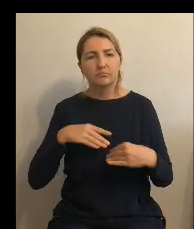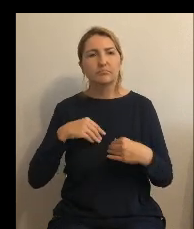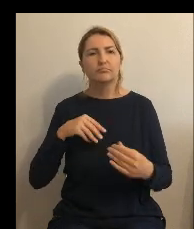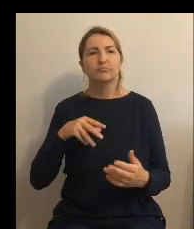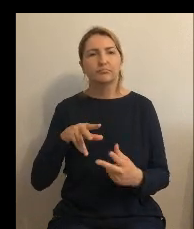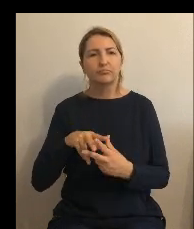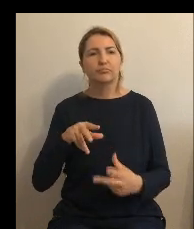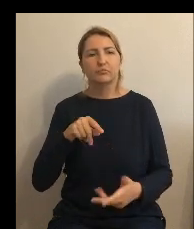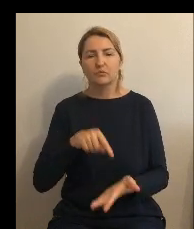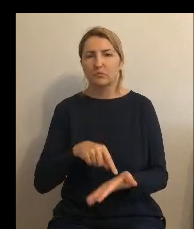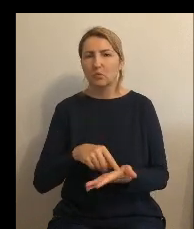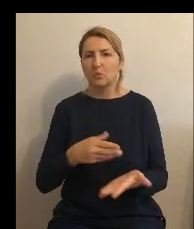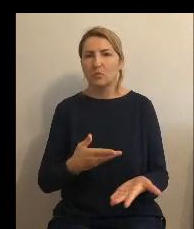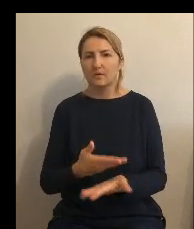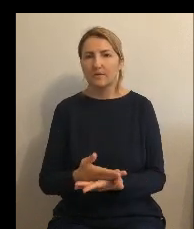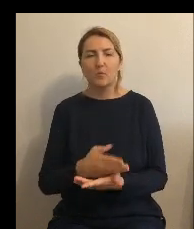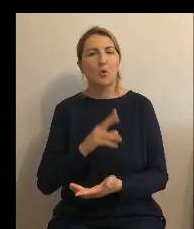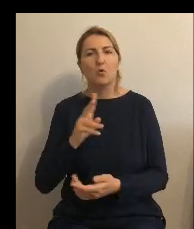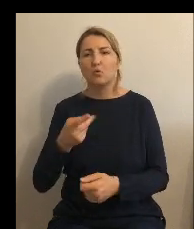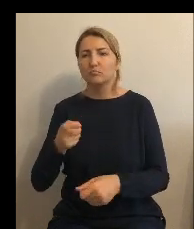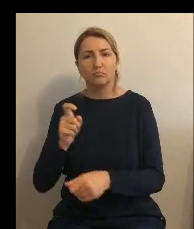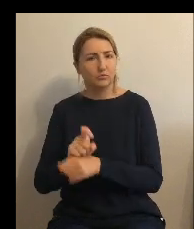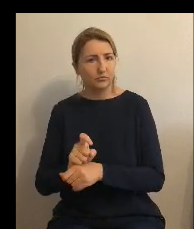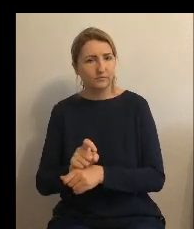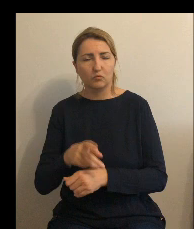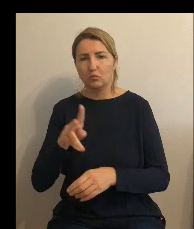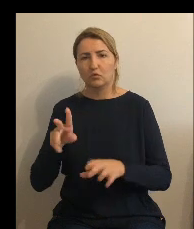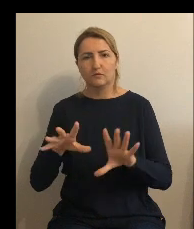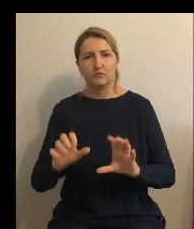przeciw kto się wstrzymał od głosu dziękuję